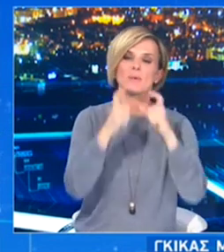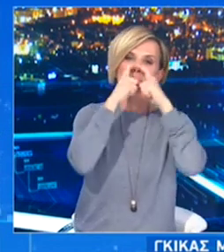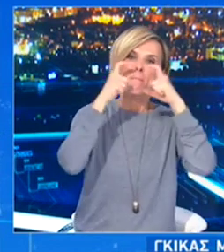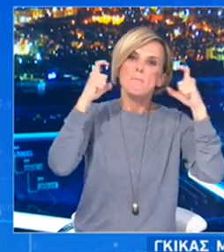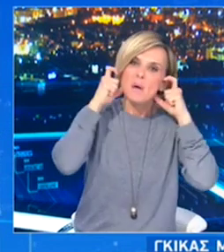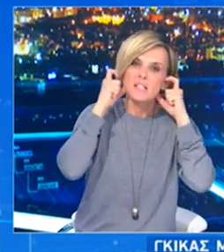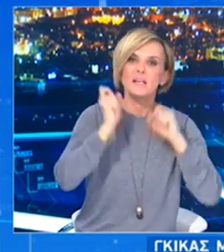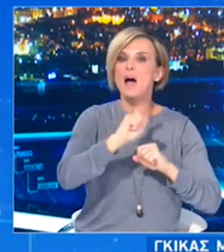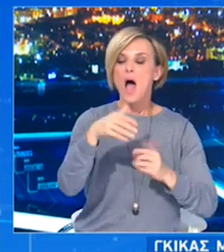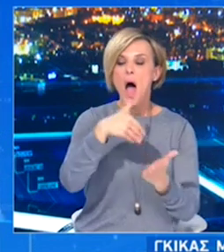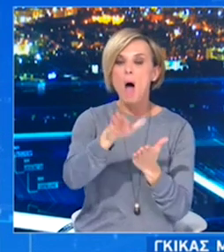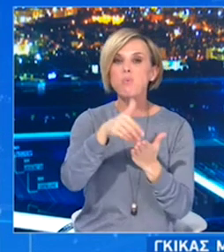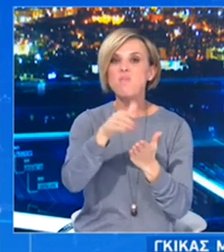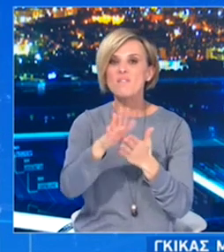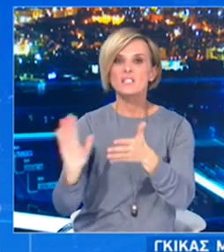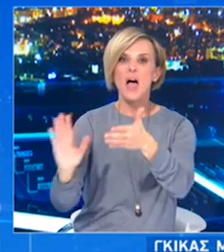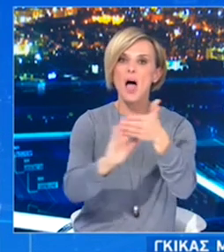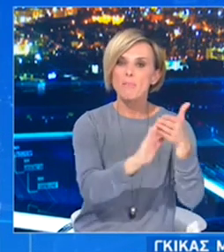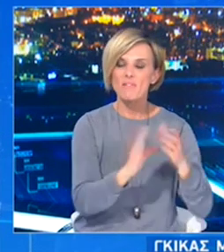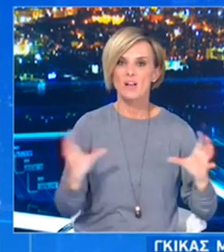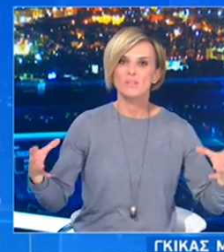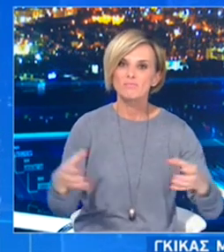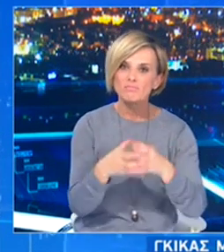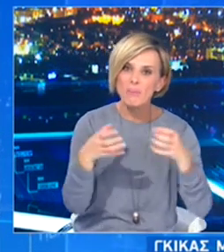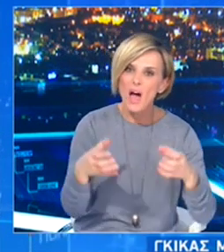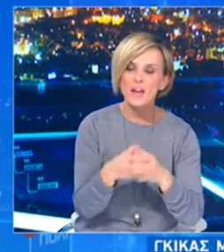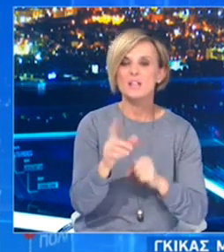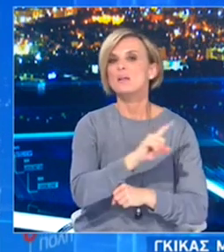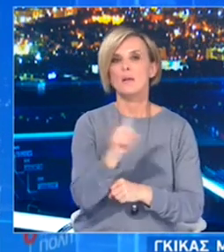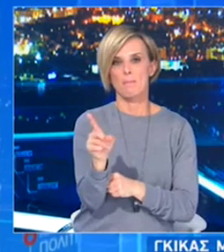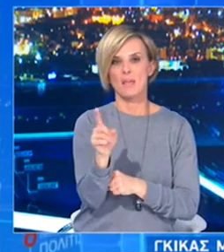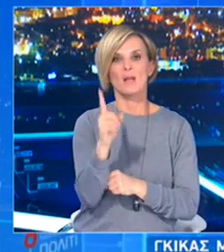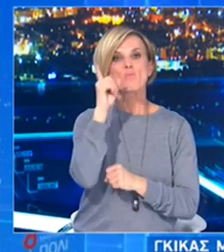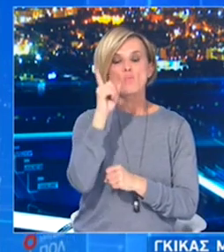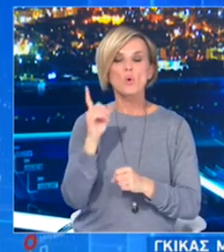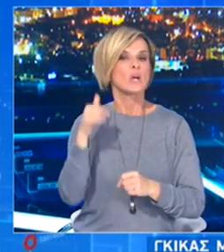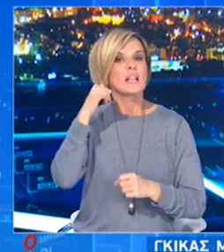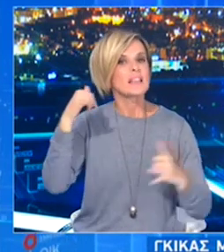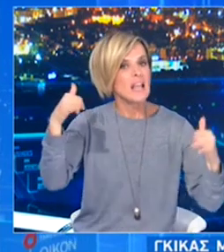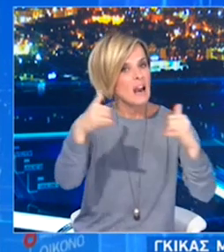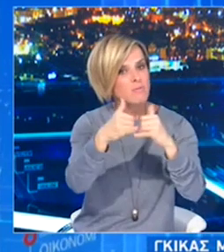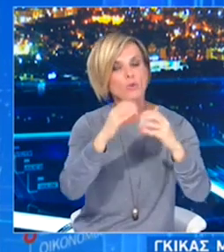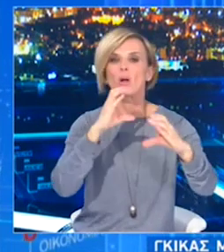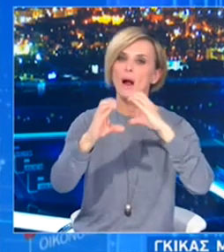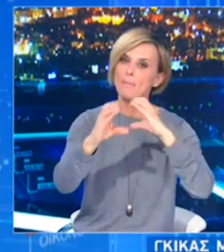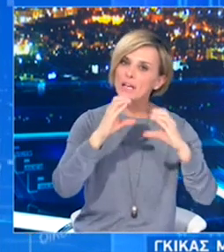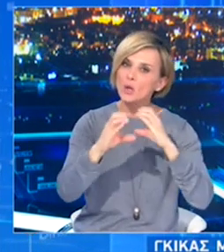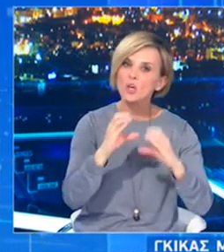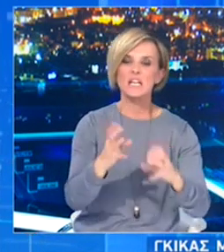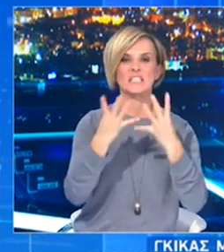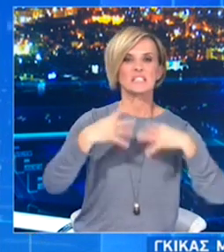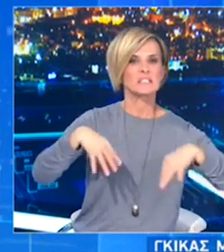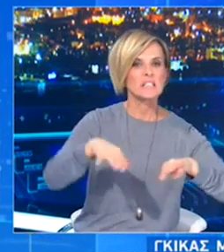μένουμε στην ίδια στέγη. Προστατεύουμε τους ηλικιωμένους της οικογένειάς μας, τους τηλεφωνάμε να δούμε τι κάνουν, τους ενομερώνουμε για το πώς πρέπει να